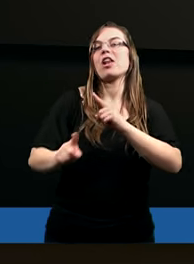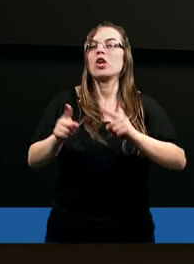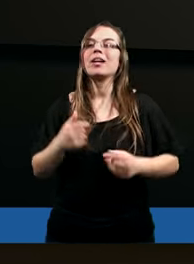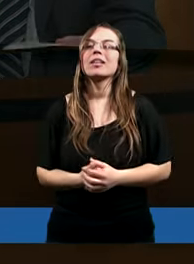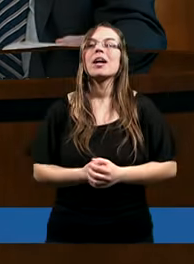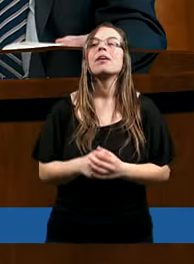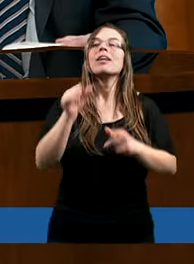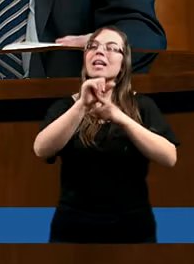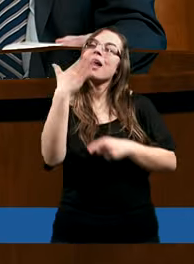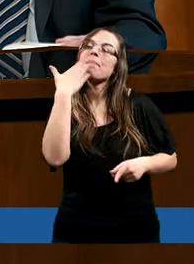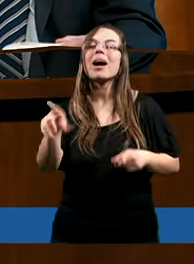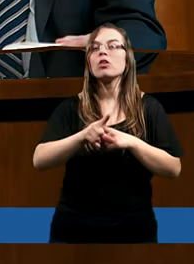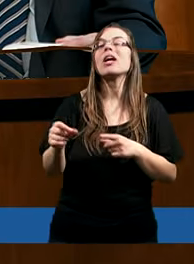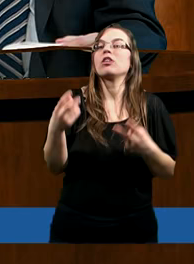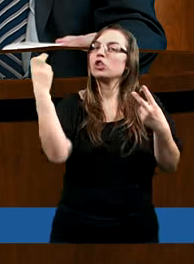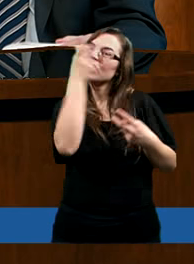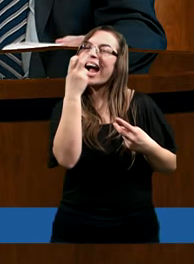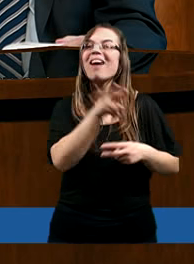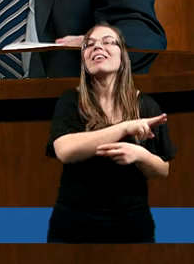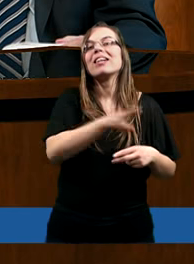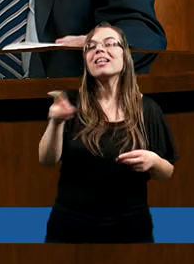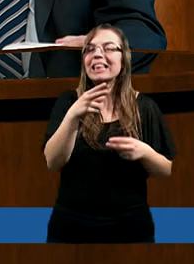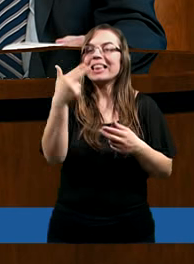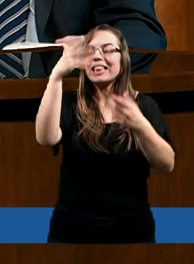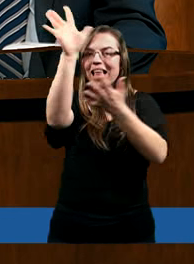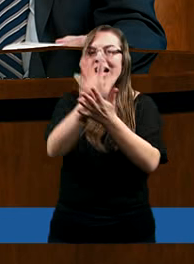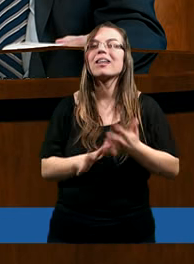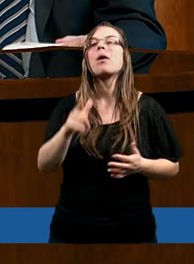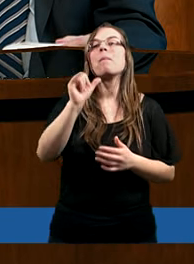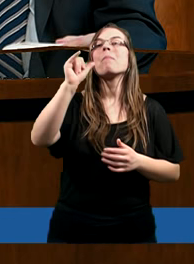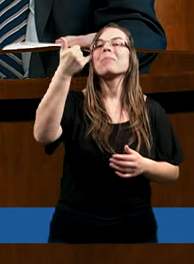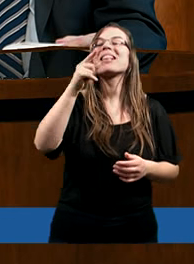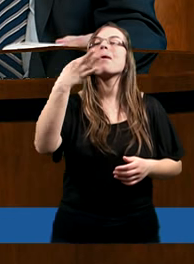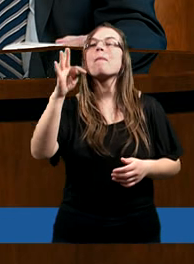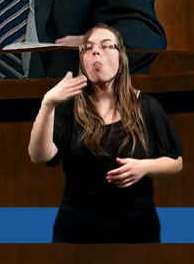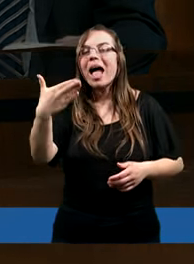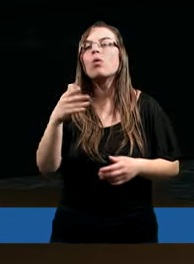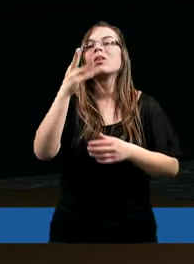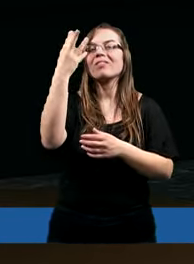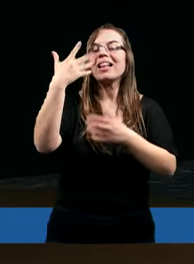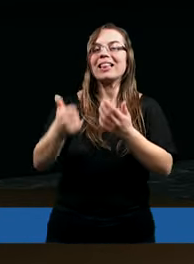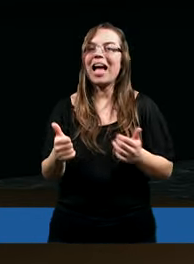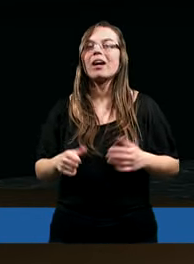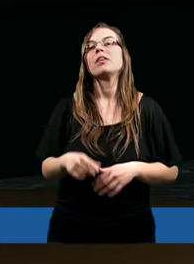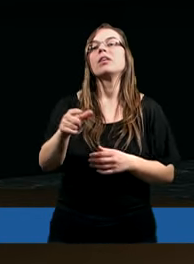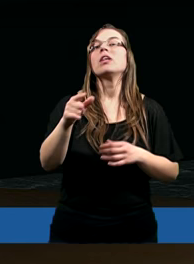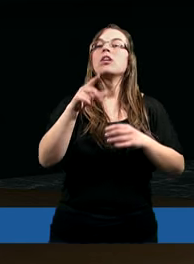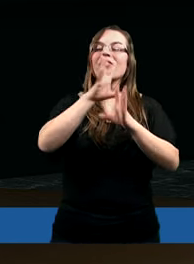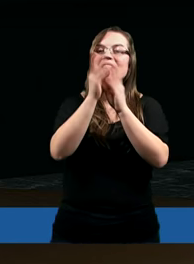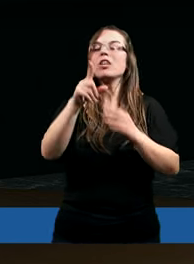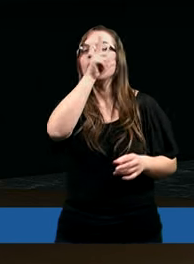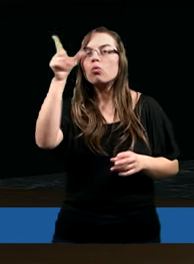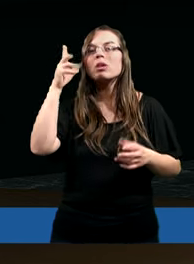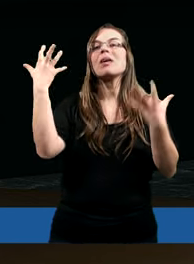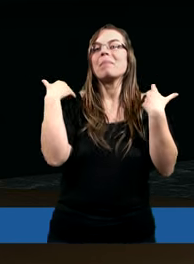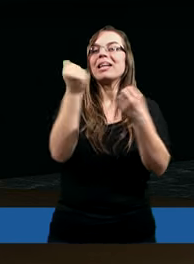Tu jest jeszcze taki bardzo fajny tekst. Pierwszy Tymoteusz 2,4, który chce, aby wszyscy